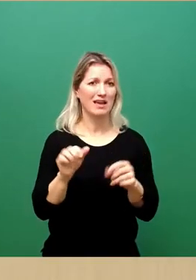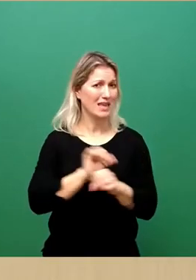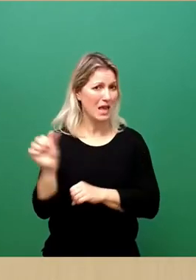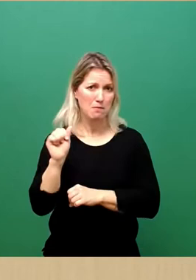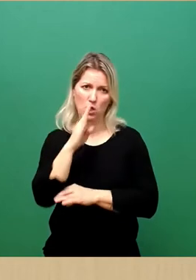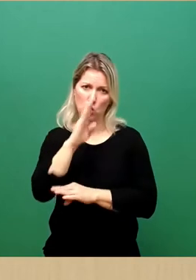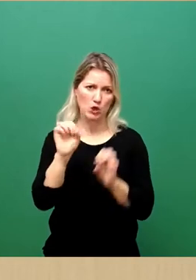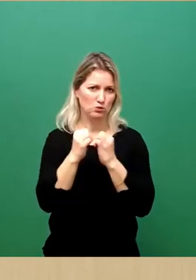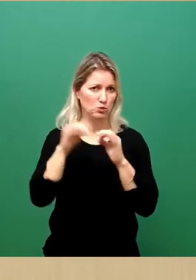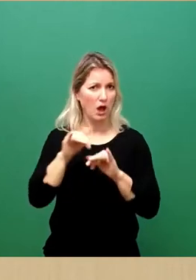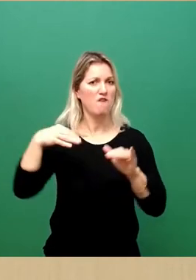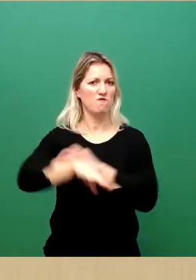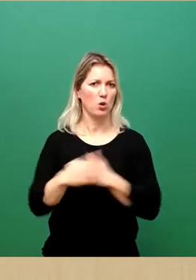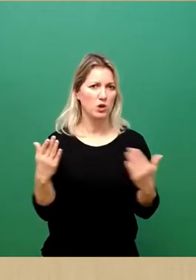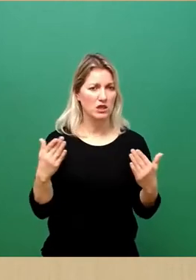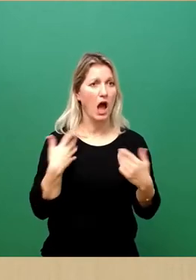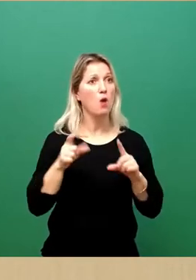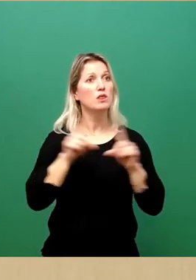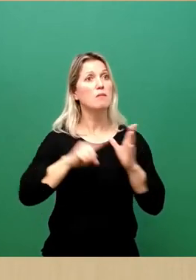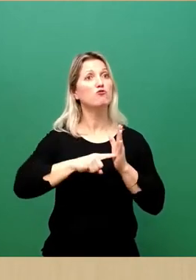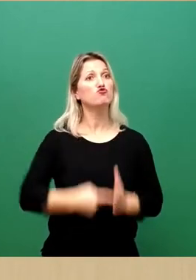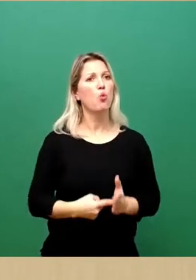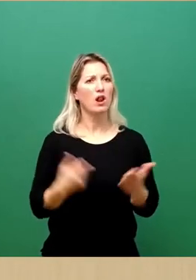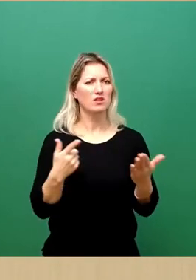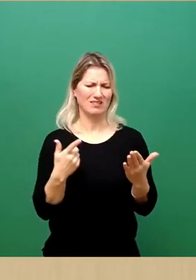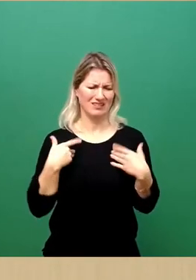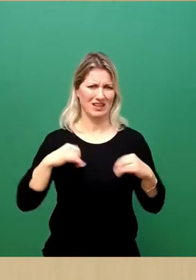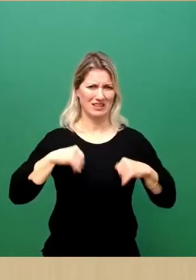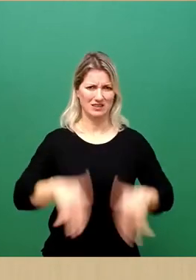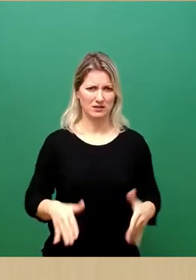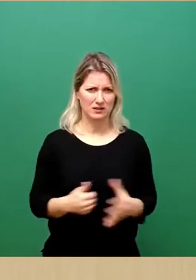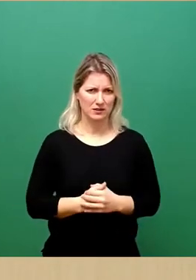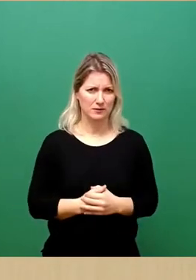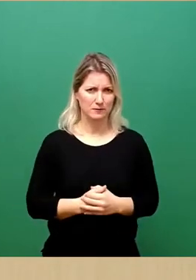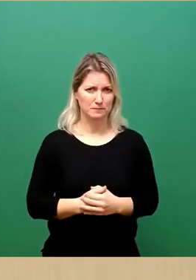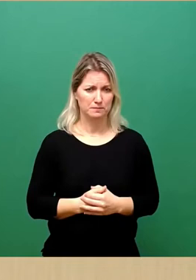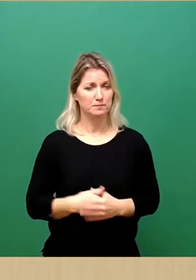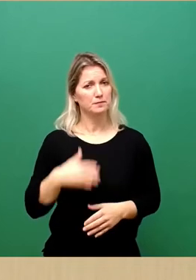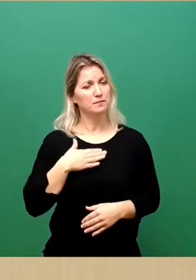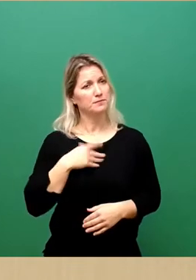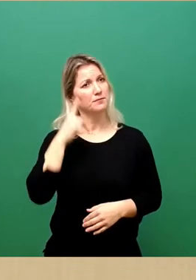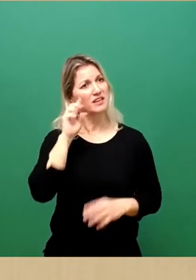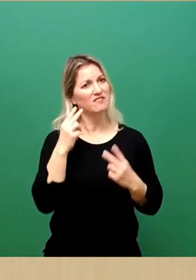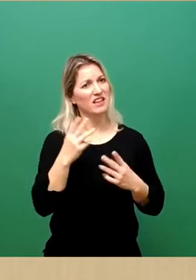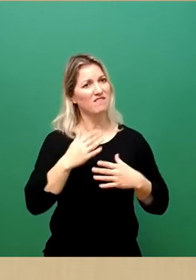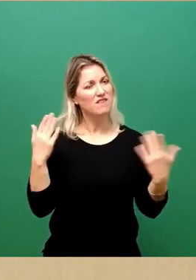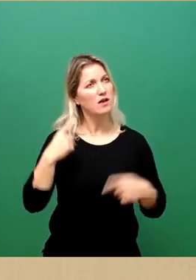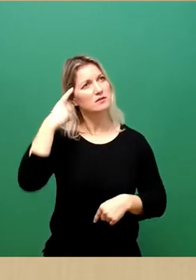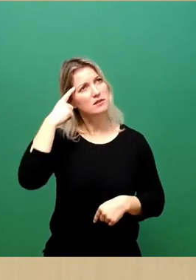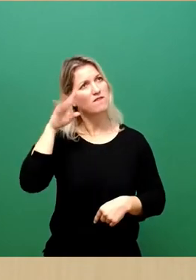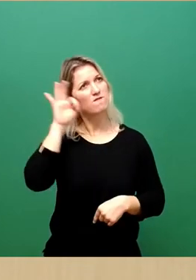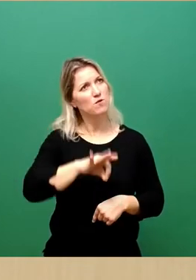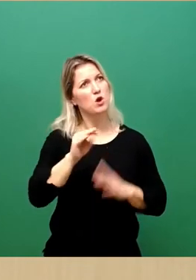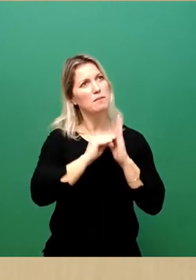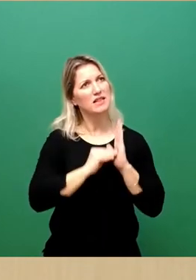Situation nicht diskutiert werden. Aus unserer Sicht sollte ebenfalls im Geiste der Petition Mission Lifeline